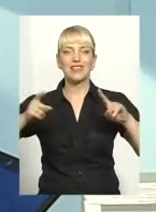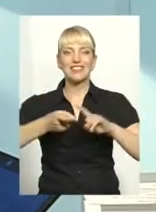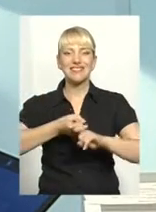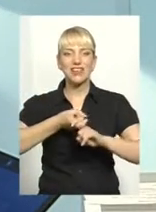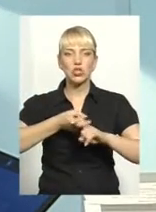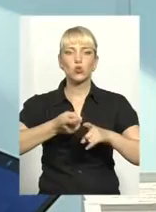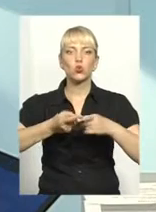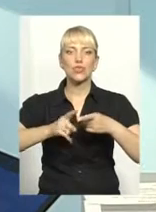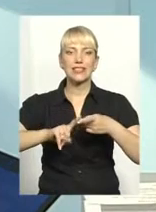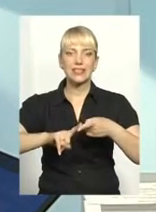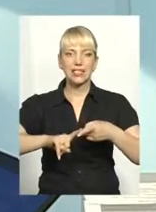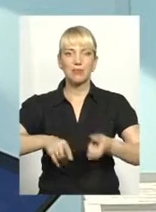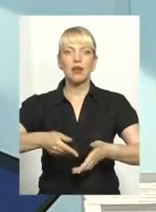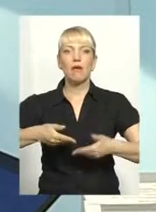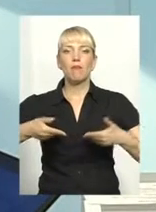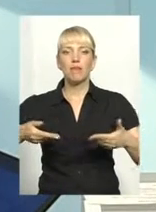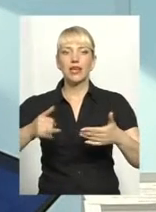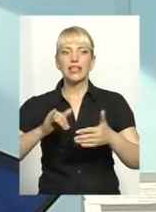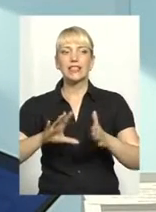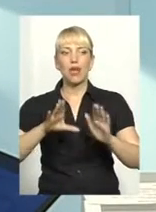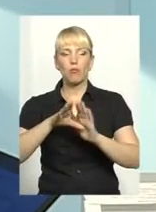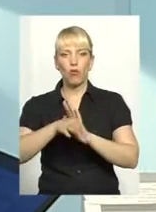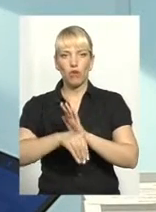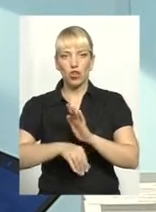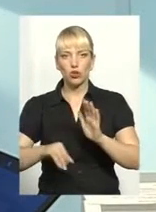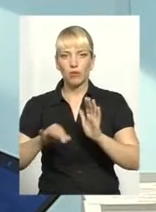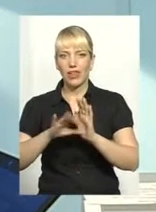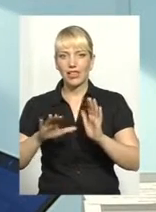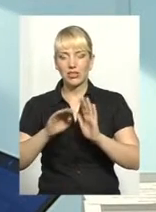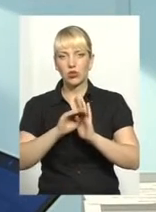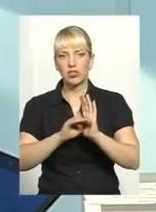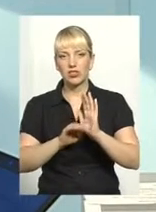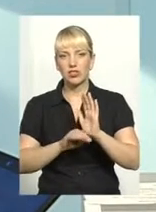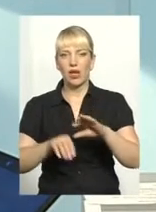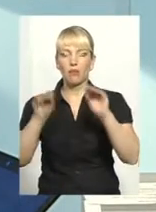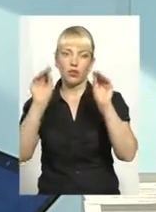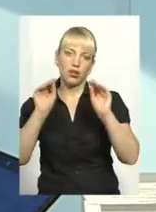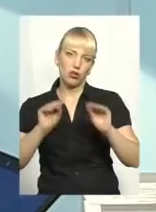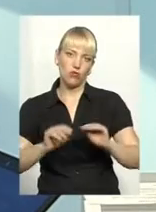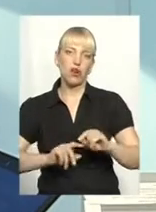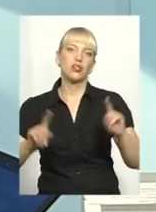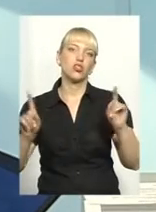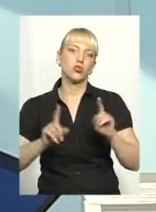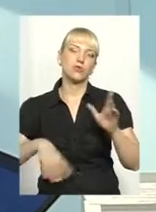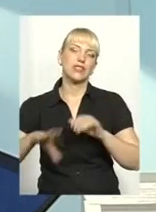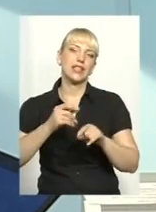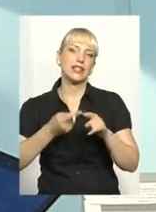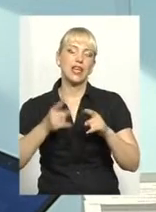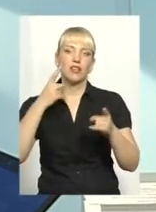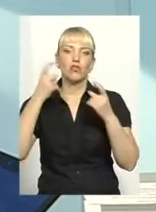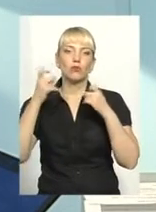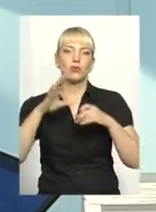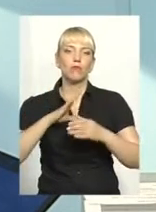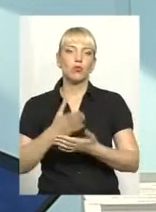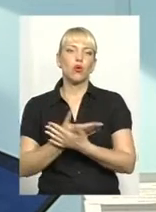ми і запроваджуємо електронну систему декларування, щоб вся ця інформація була